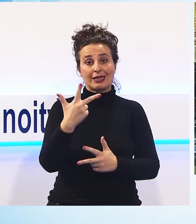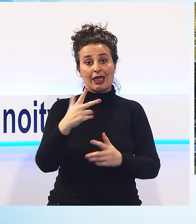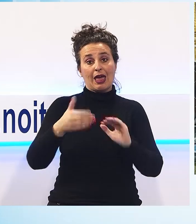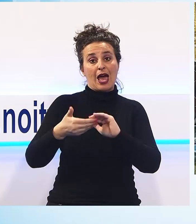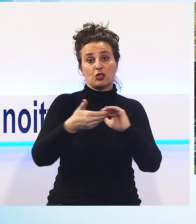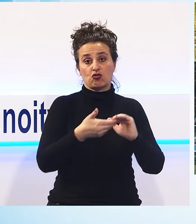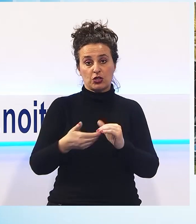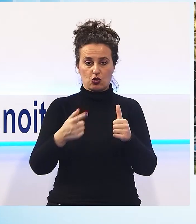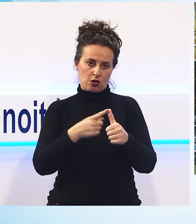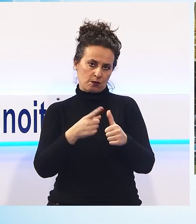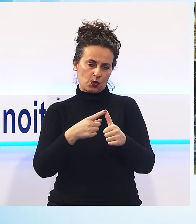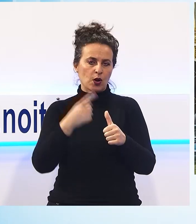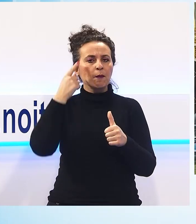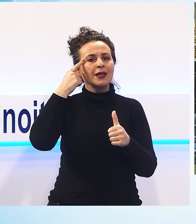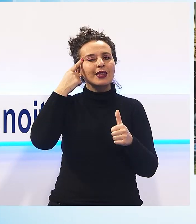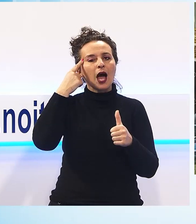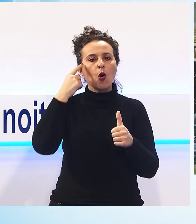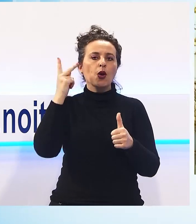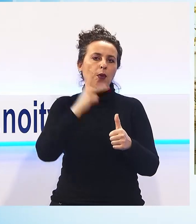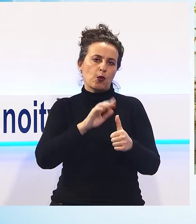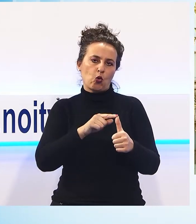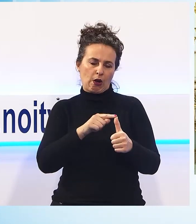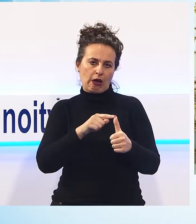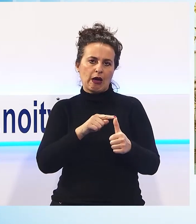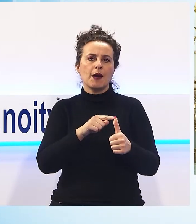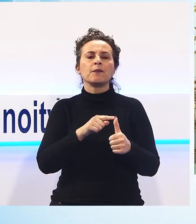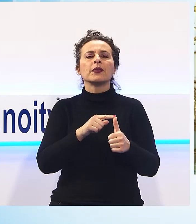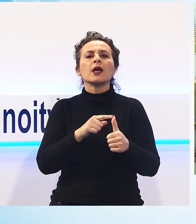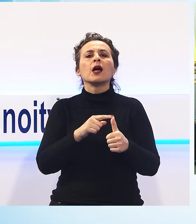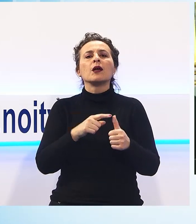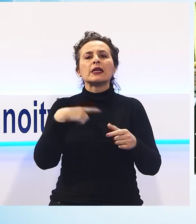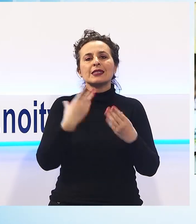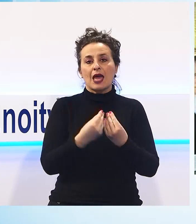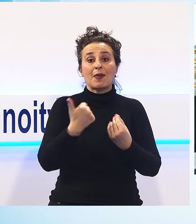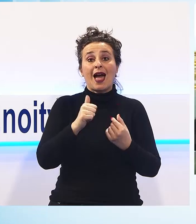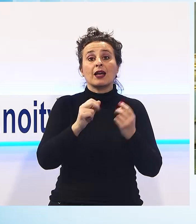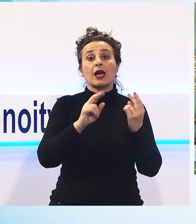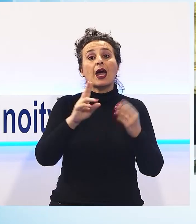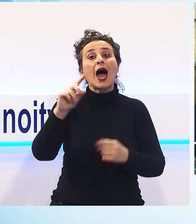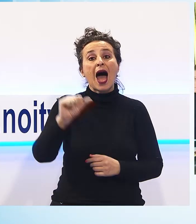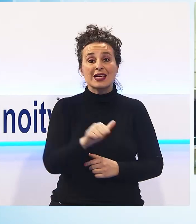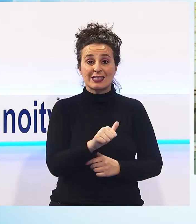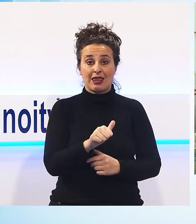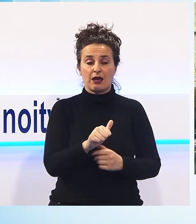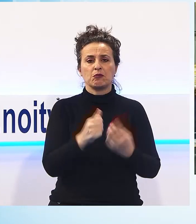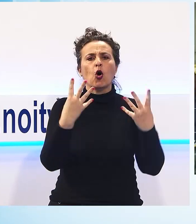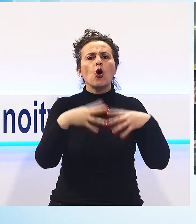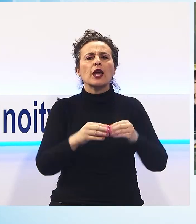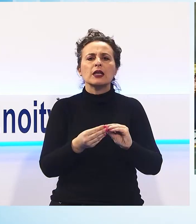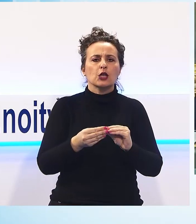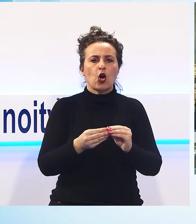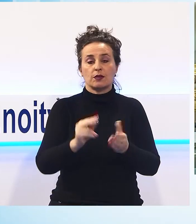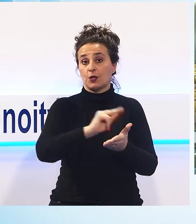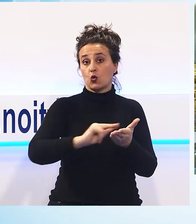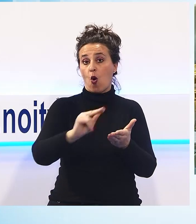L'associazione Down Lucca in collaborazione con i comuni di Lucca e Capannori e con l'azienda US Toscana Nord Ovest entrerà nelle scuole